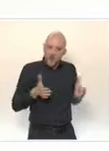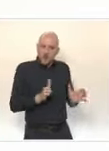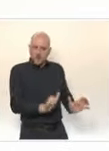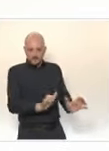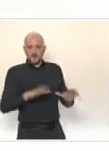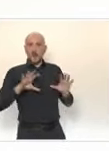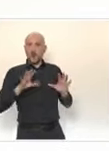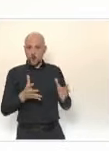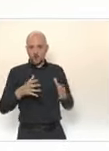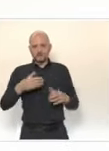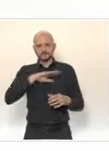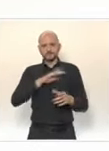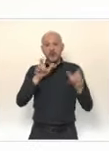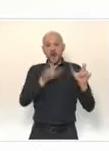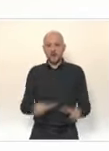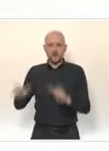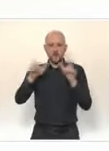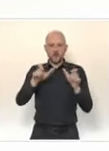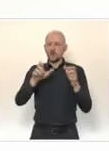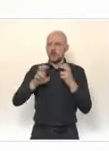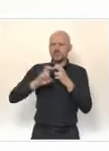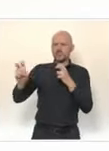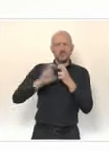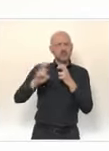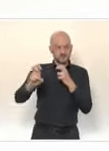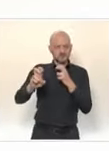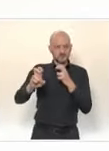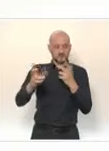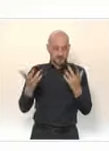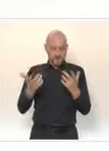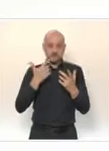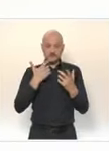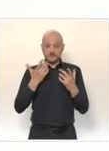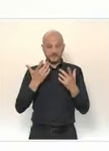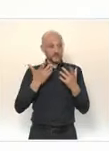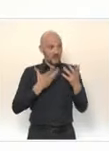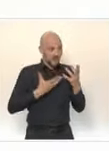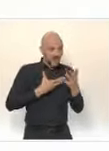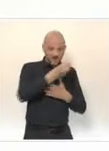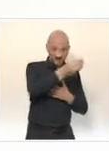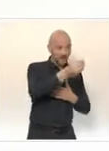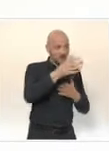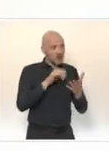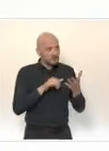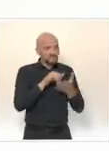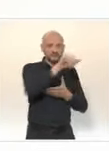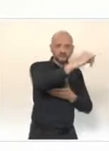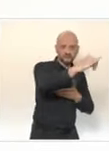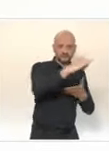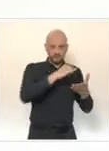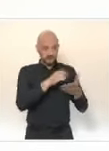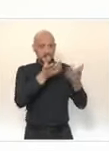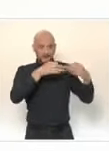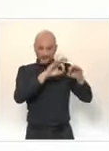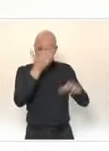contrôle sur les déplacements, notamment vers ou en provenance de pays confrontés à une